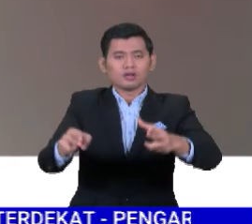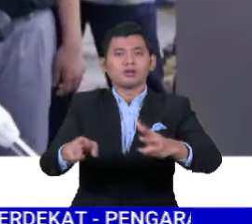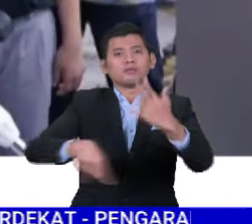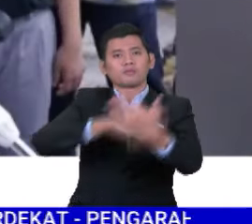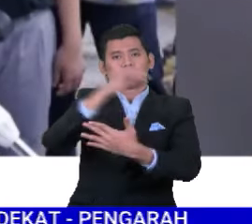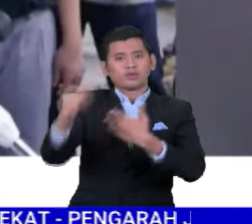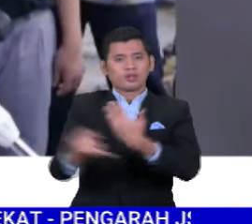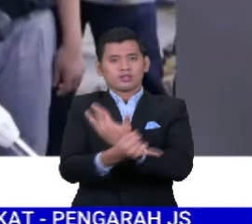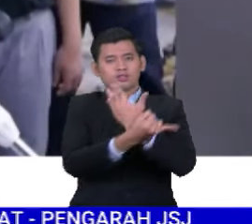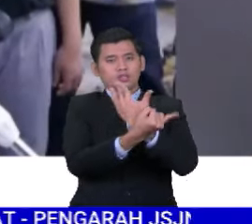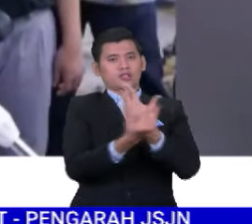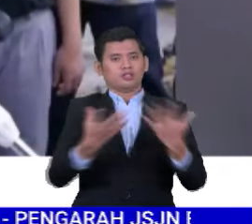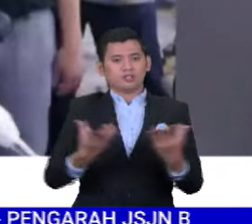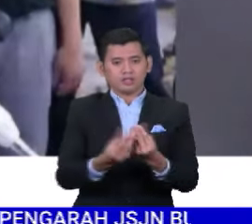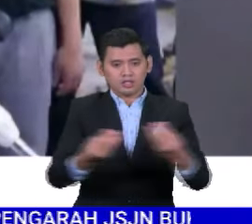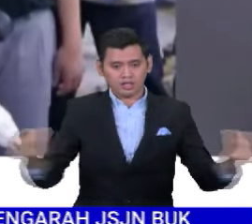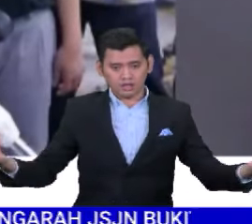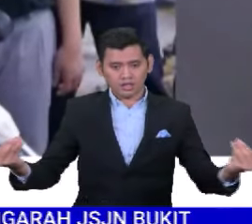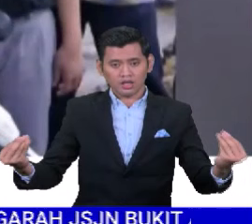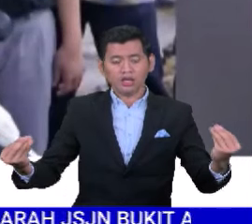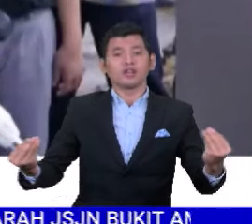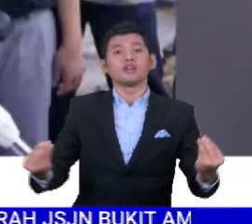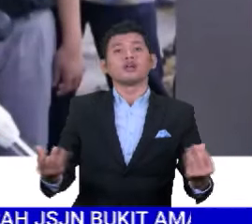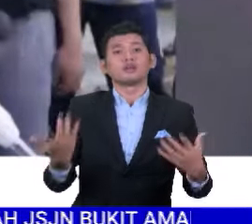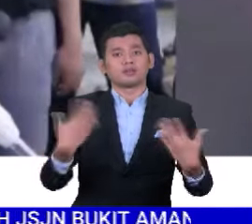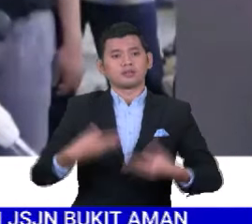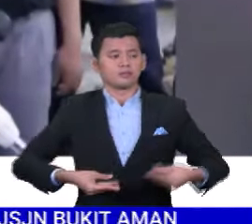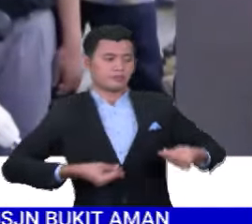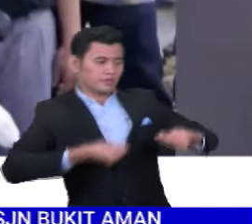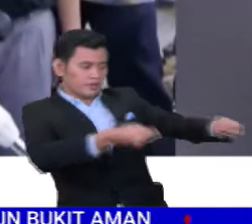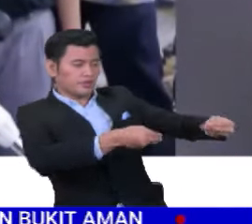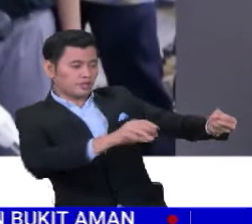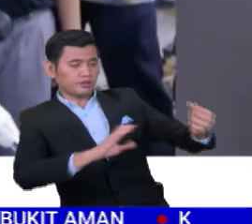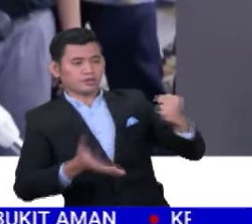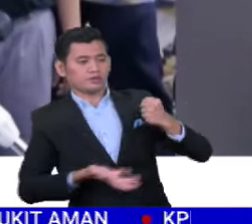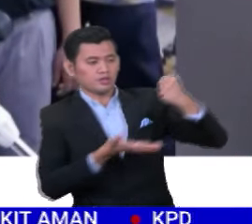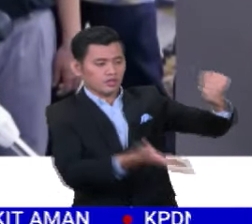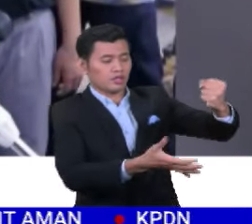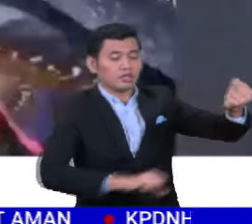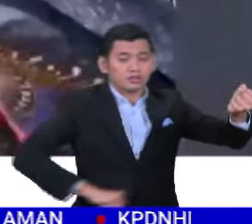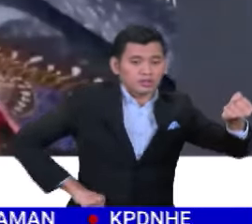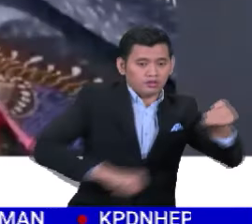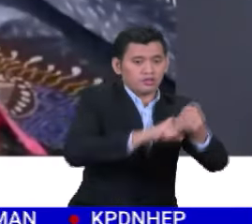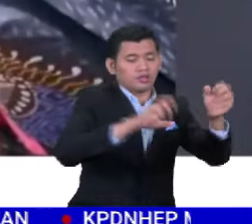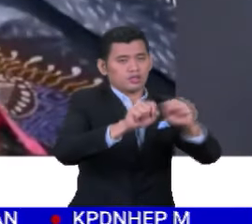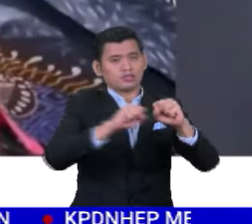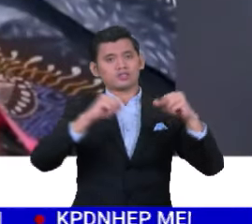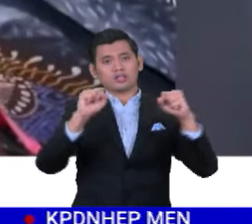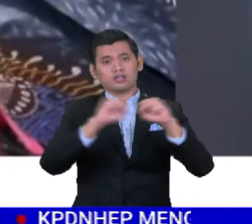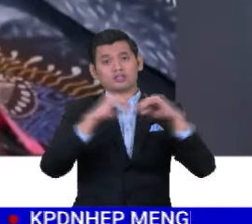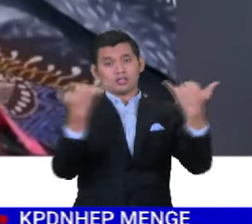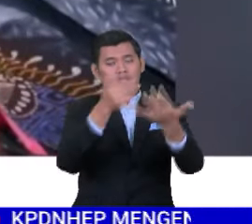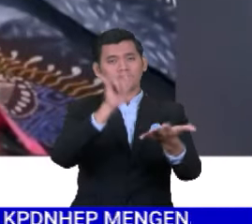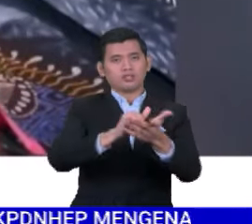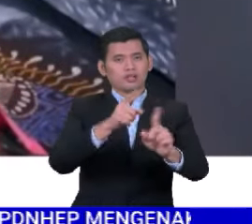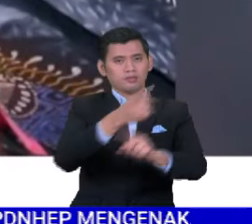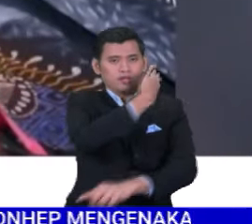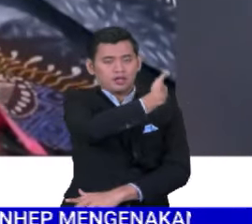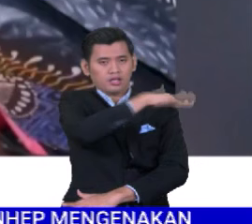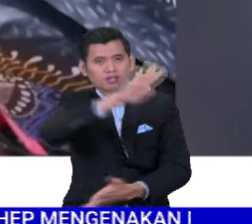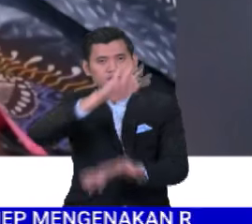Turut berlangsung pada majlis tersebut, sesi penyerahan cek tajaan syarikat berkenaan kepada alumni sekolah tersebut